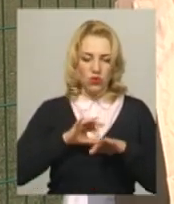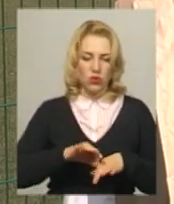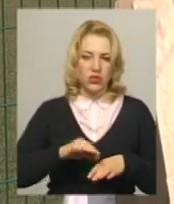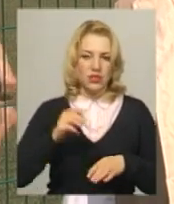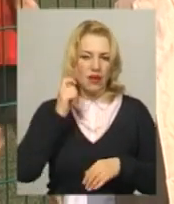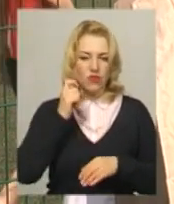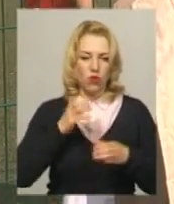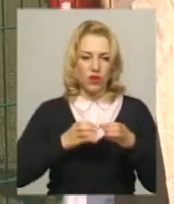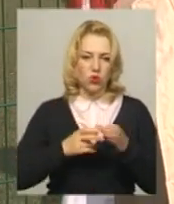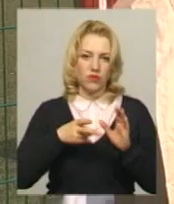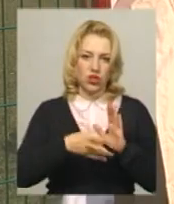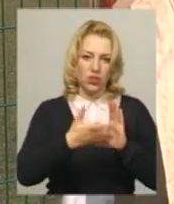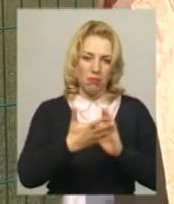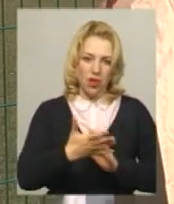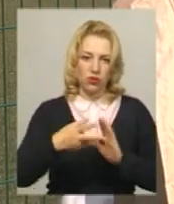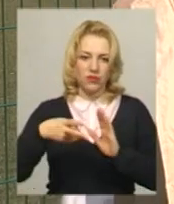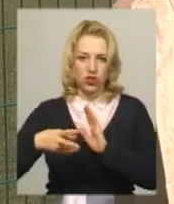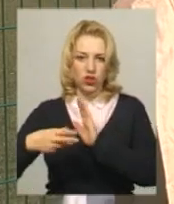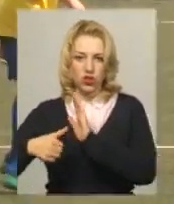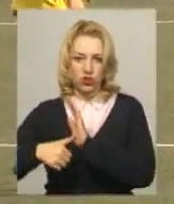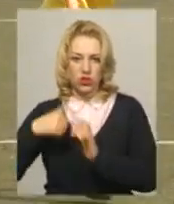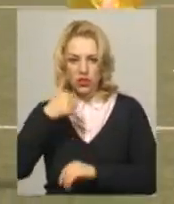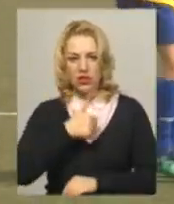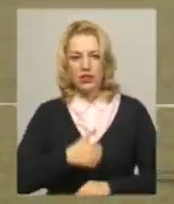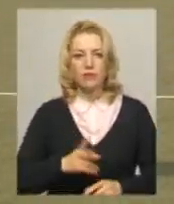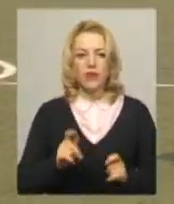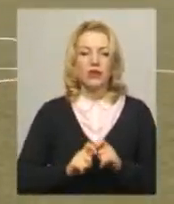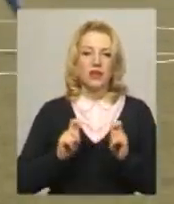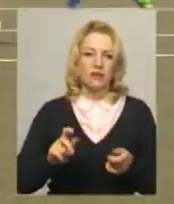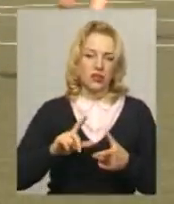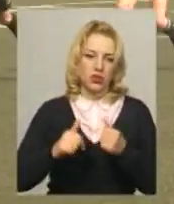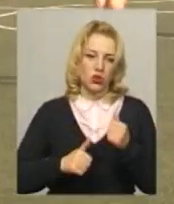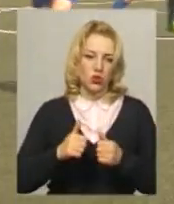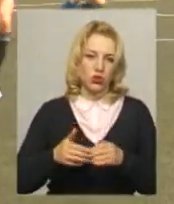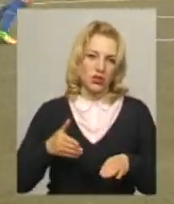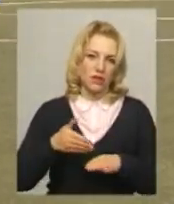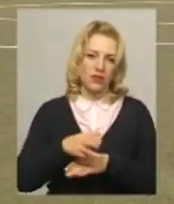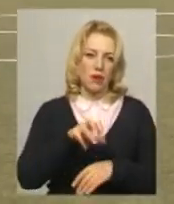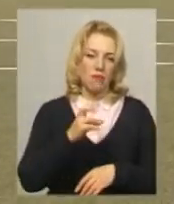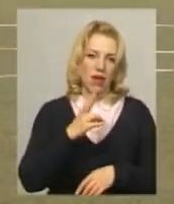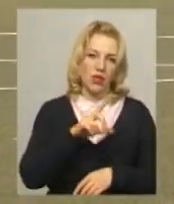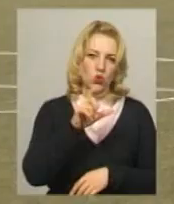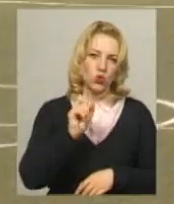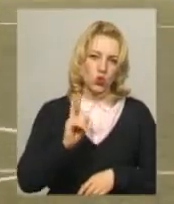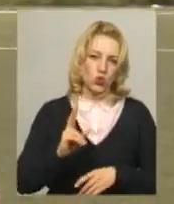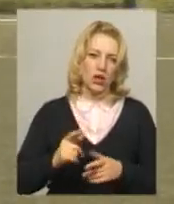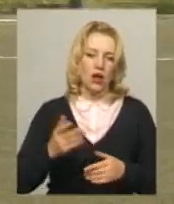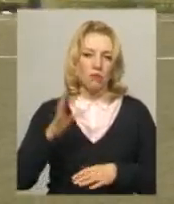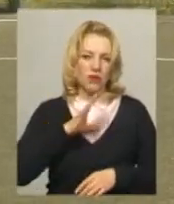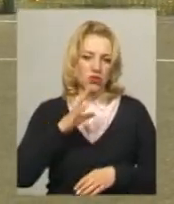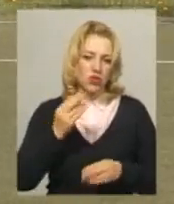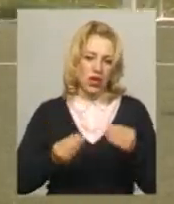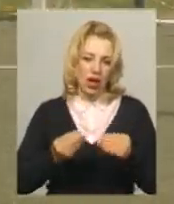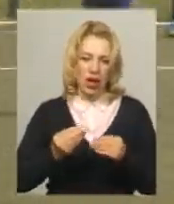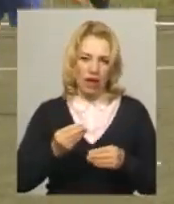2005-2006 рік. На відкритий турній завітав Олександр Мандзюк, колишній гравець київського футбольного